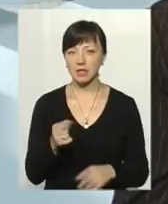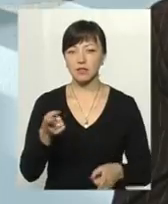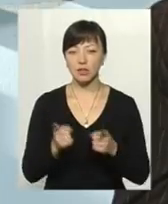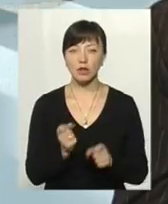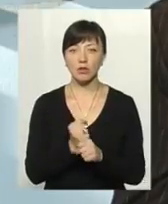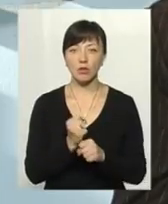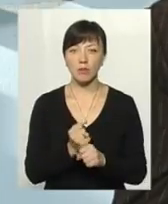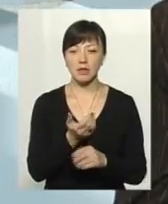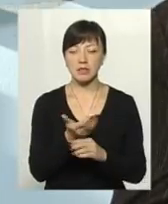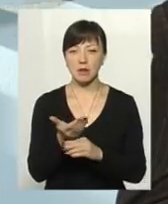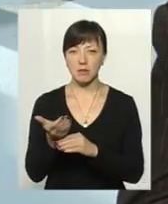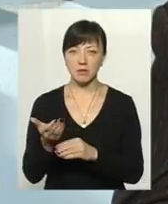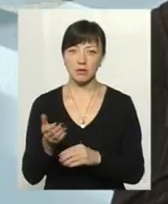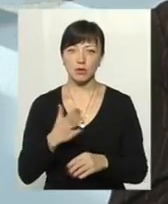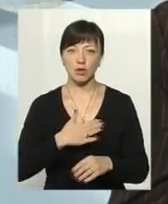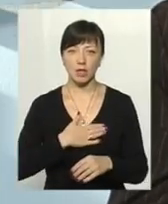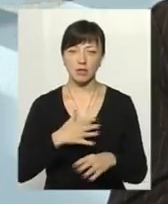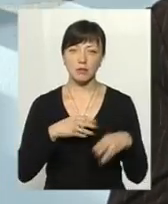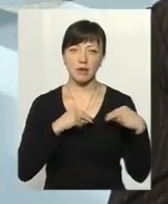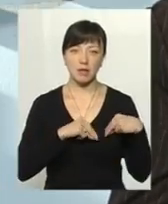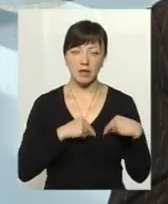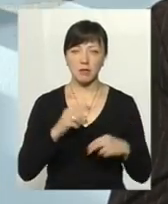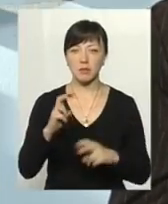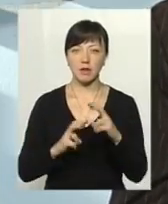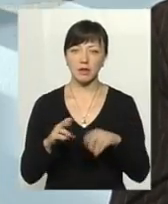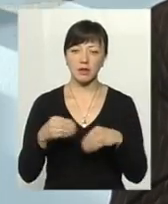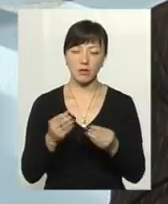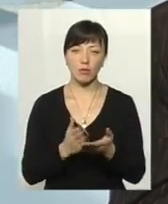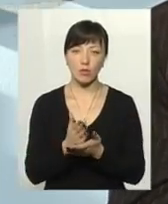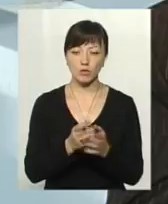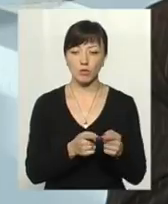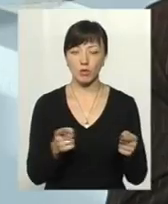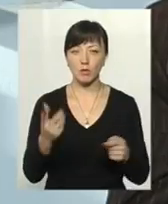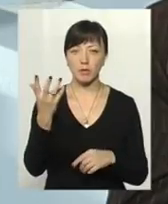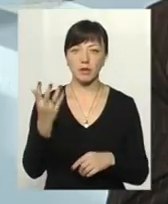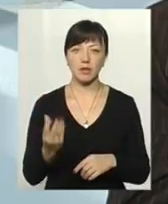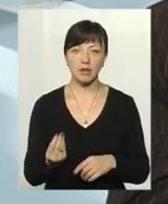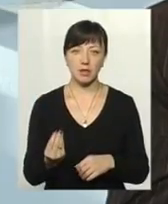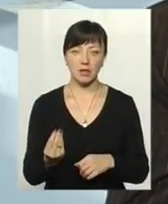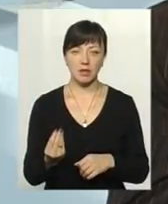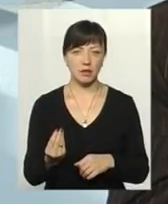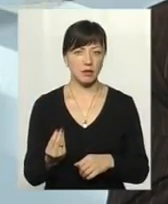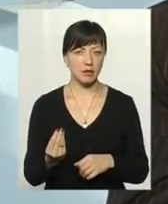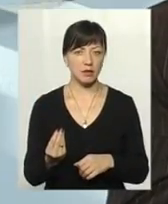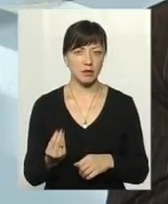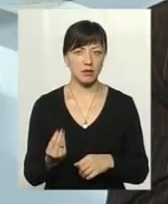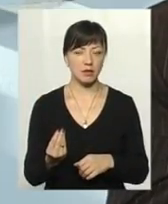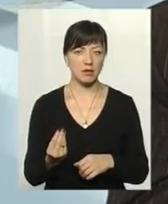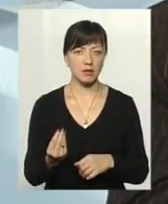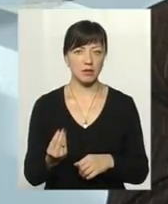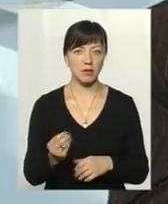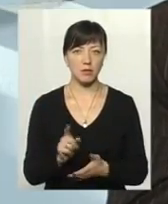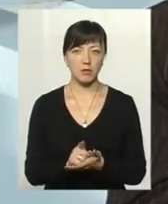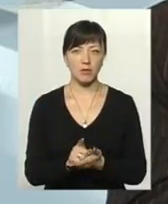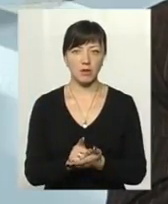роблять запити до наших партнерів, підприємств надавчих послуг, і протягом п'ятиденого терміну, вони